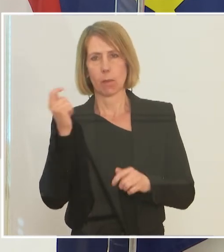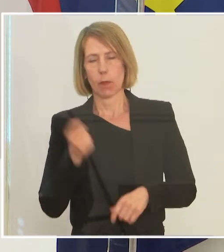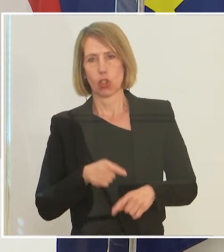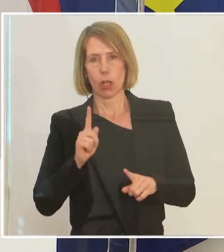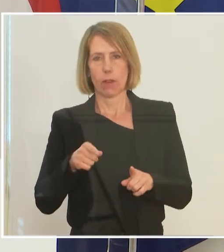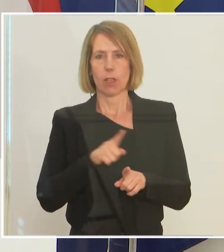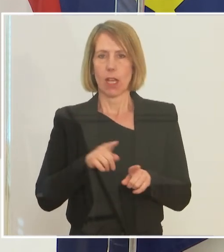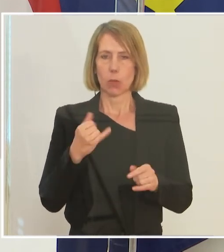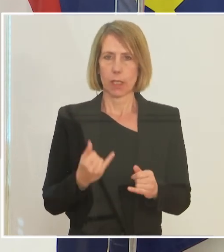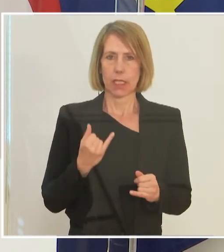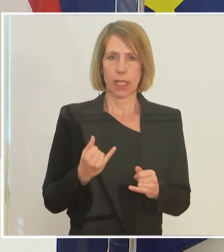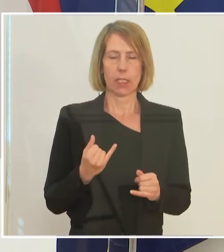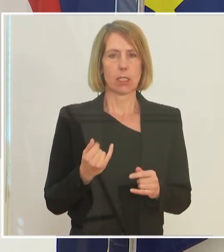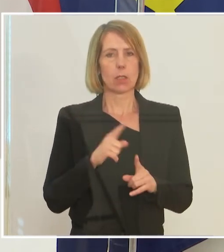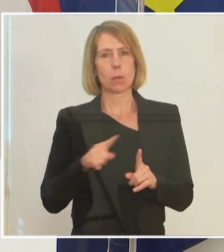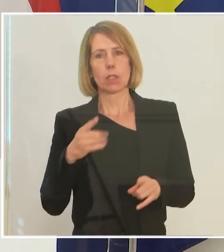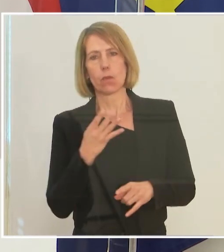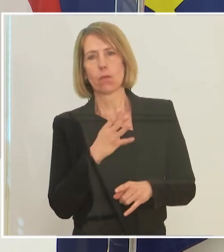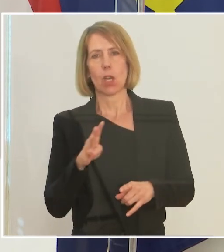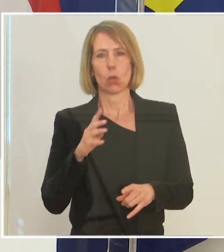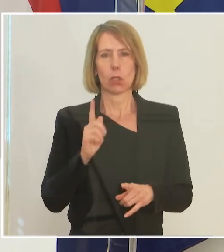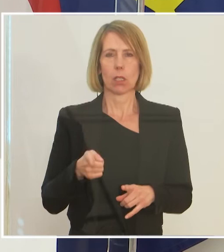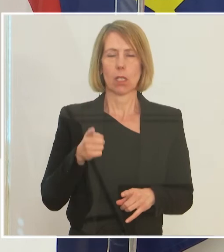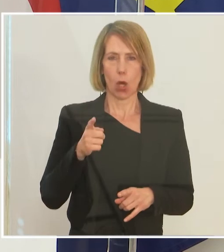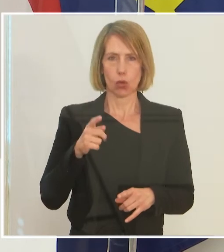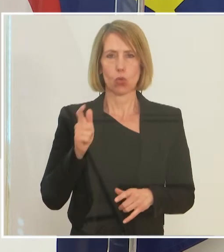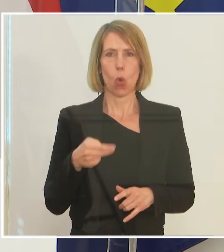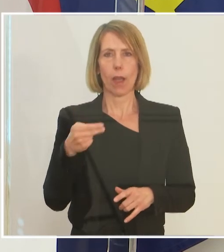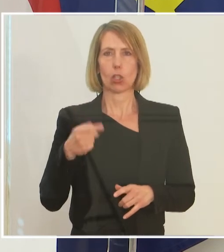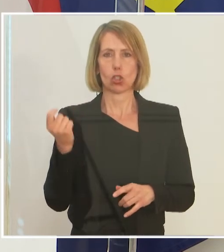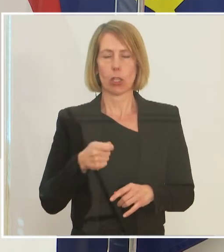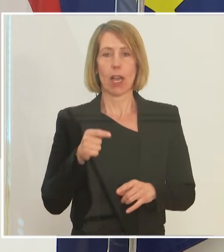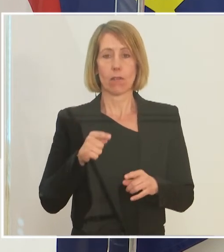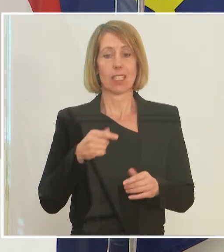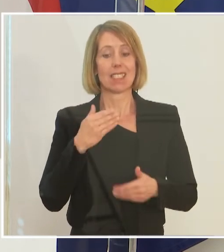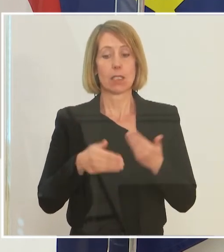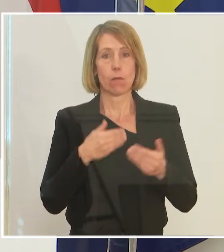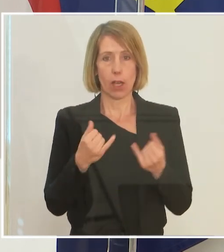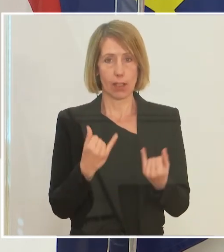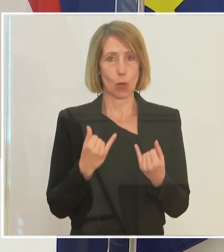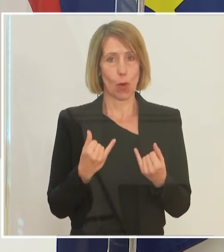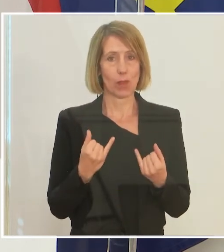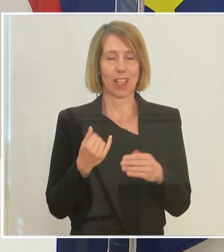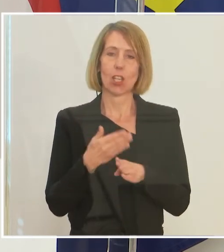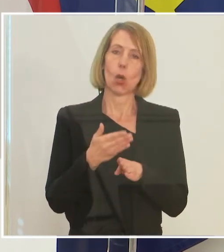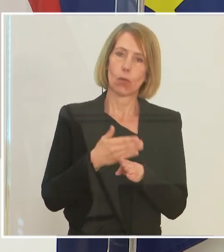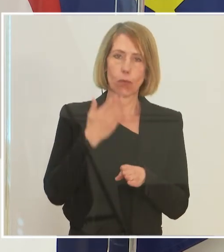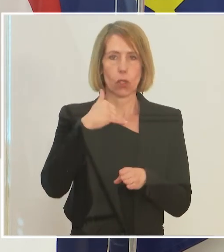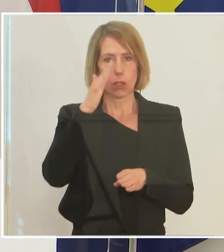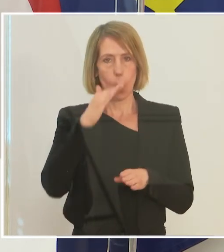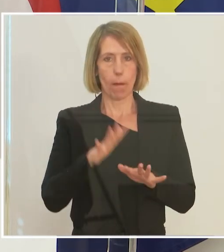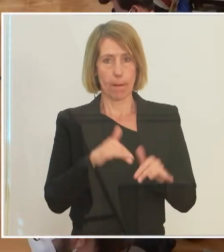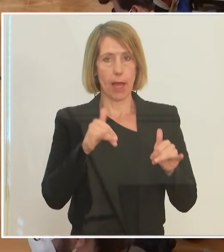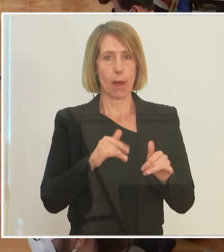der Fall war, bis zu 400.000 Euro Strafe. Also es gibt ein ganzes Maßnahmenpaket, das gerade in Verhandlung steht und noch vor dem Sommen im Parlament beschlossen werden soll.